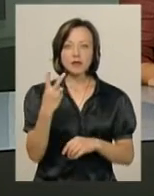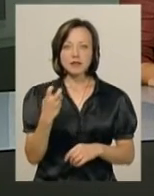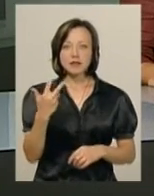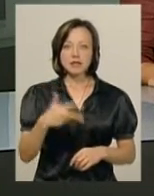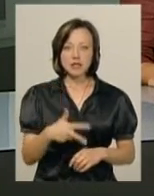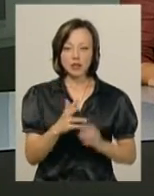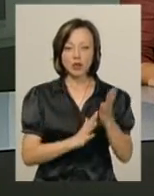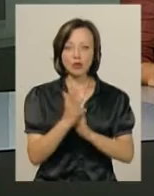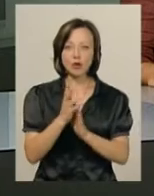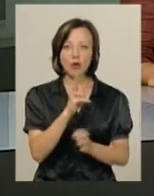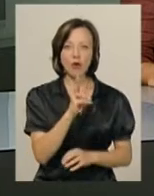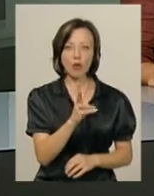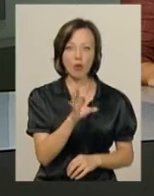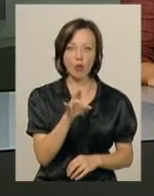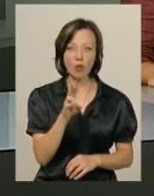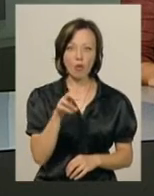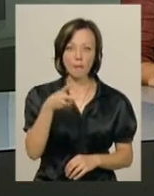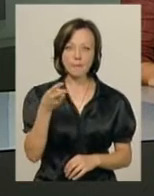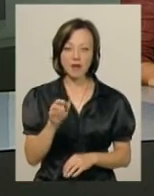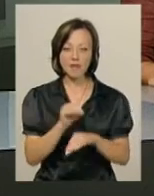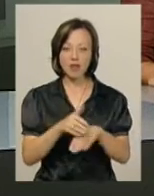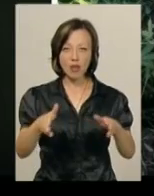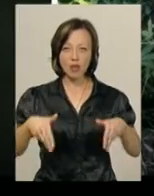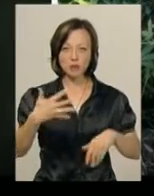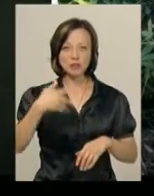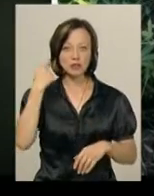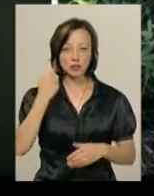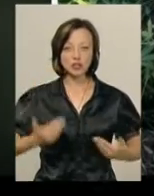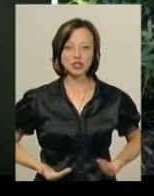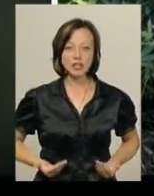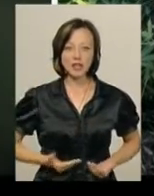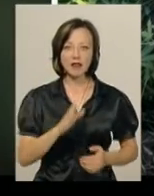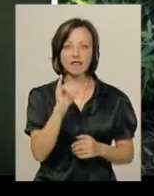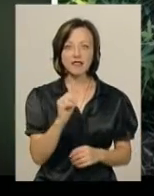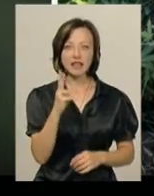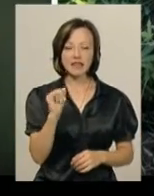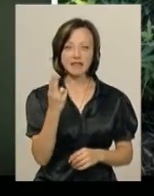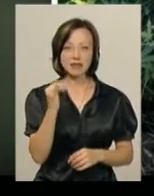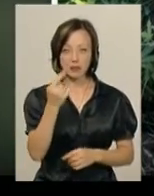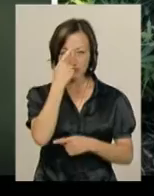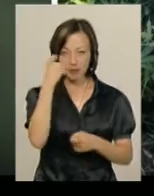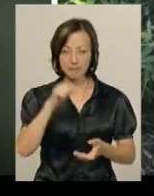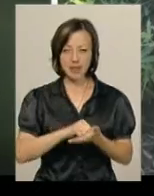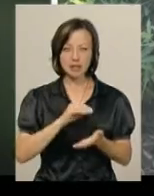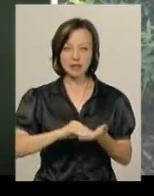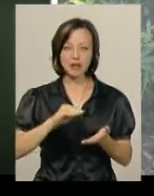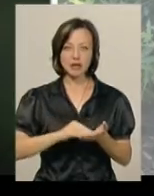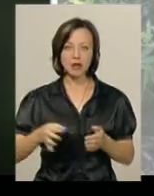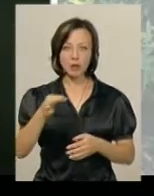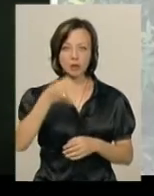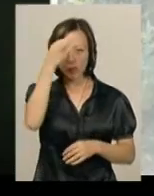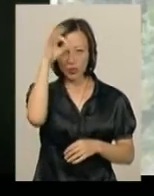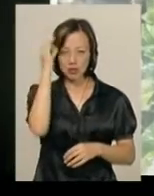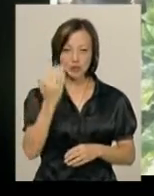кущів конопель виявили поліцейські на городі 50-річної жительки Віньківців, повідомляє прес-секретар обласної поліції Інна Глега.